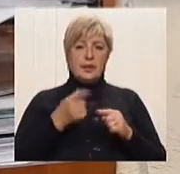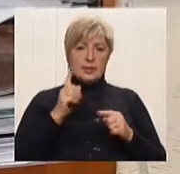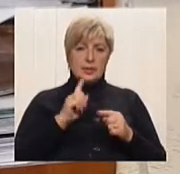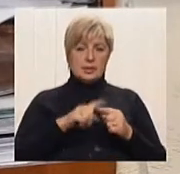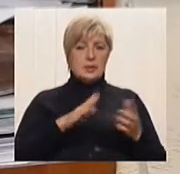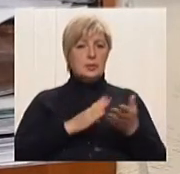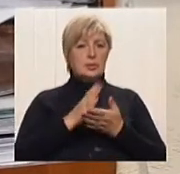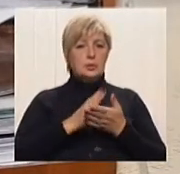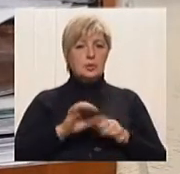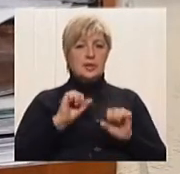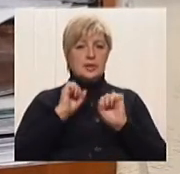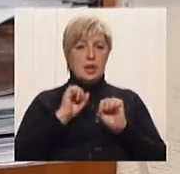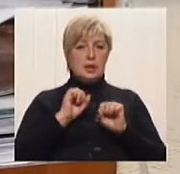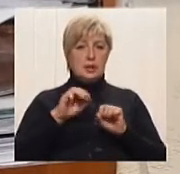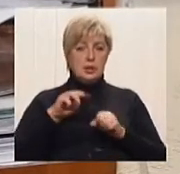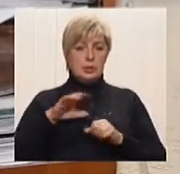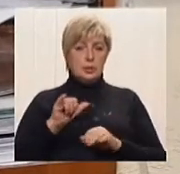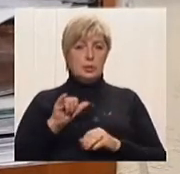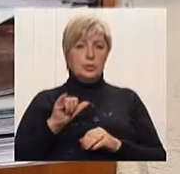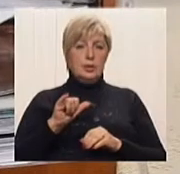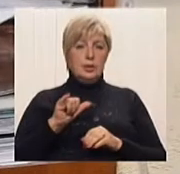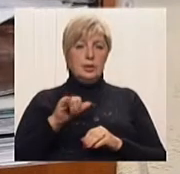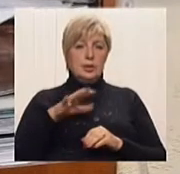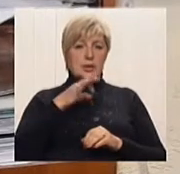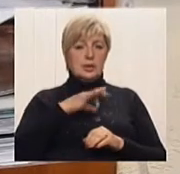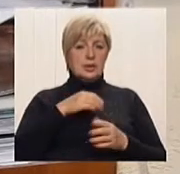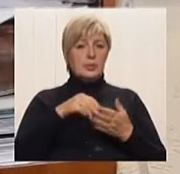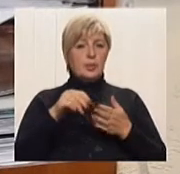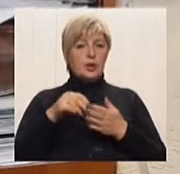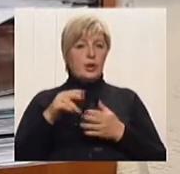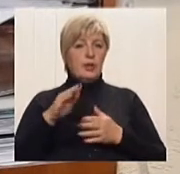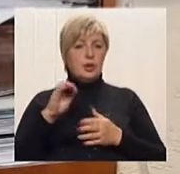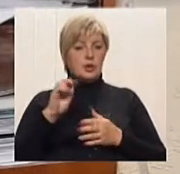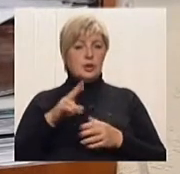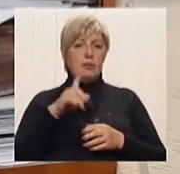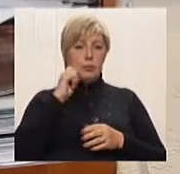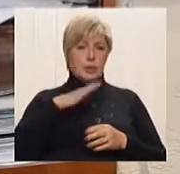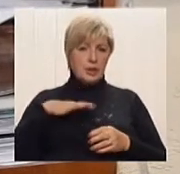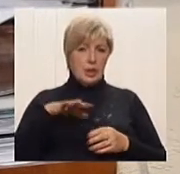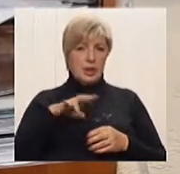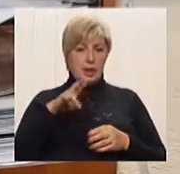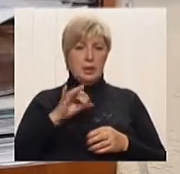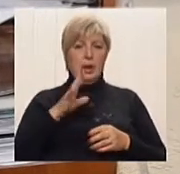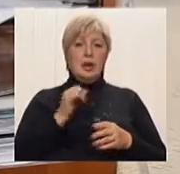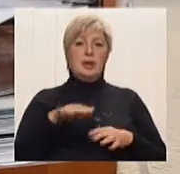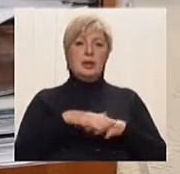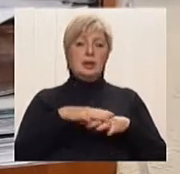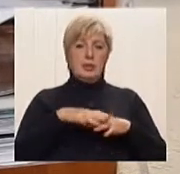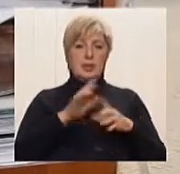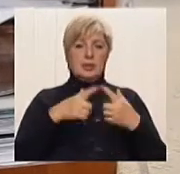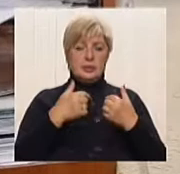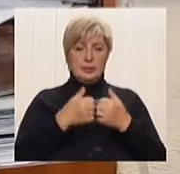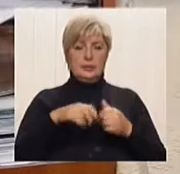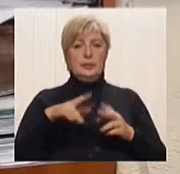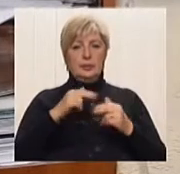Служба захисту споживачів України і громадська організація Дніпропетровський